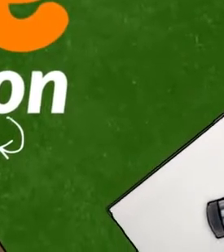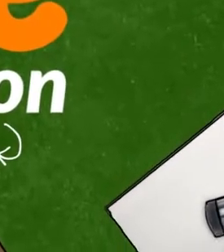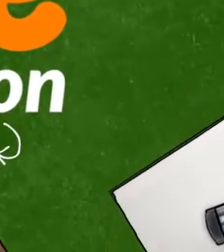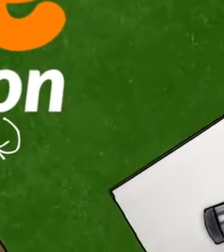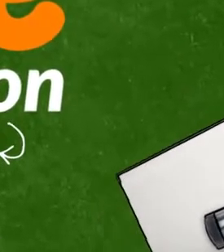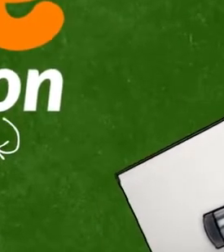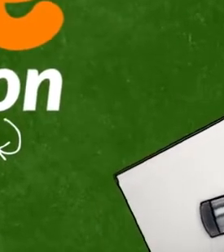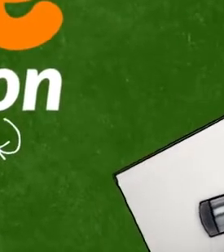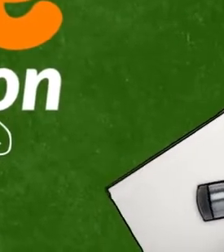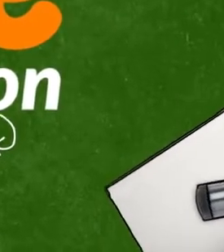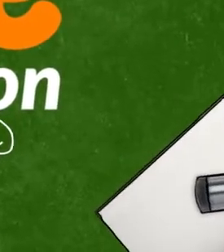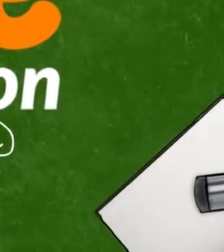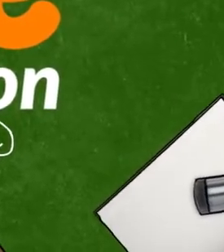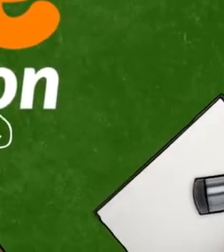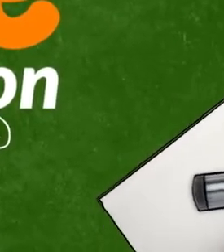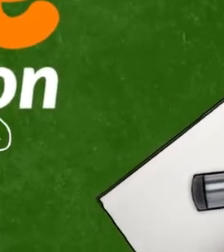Musique